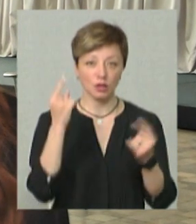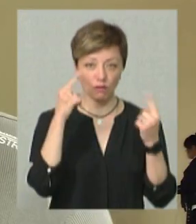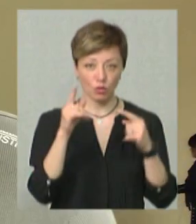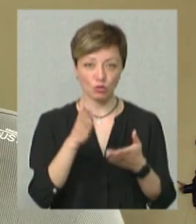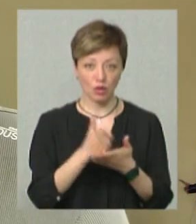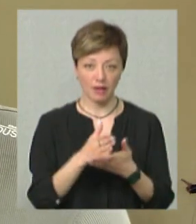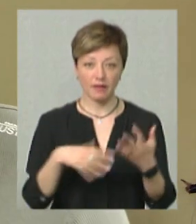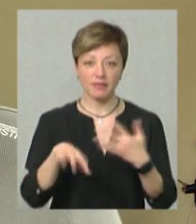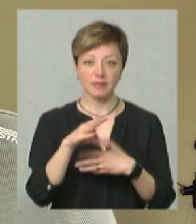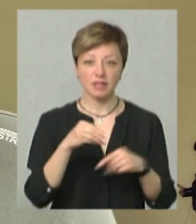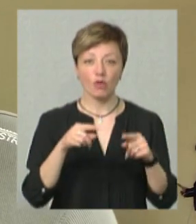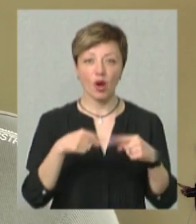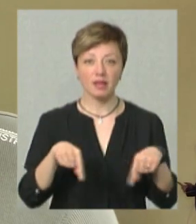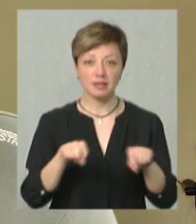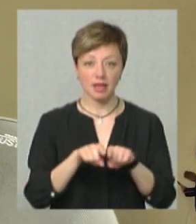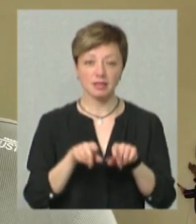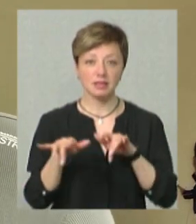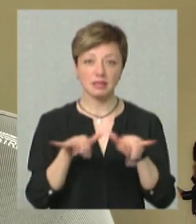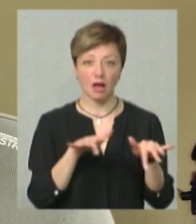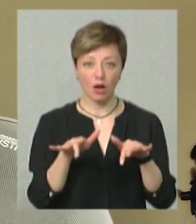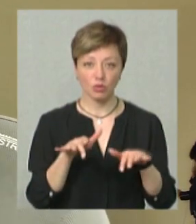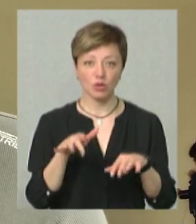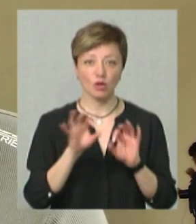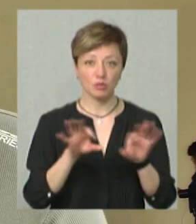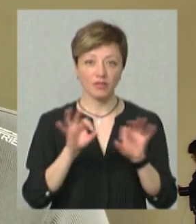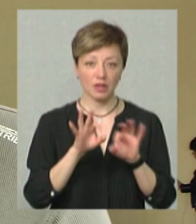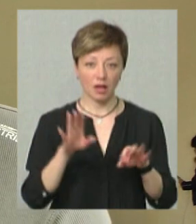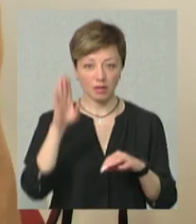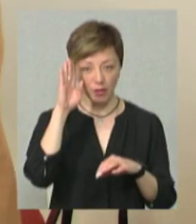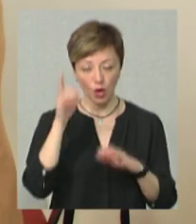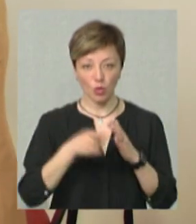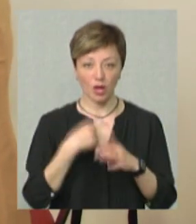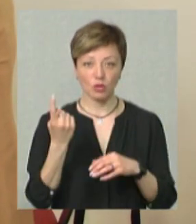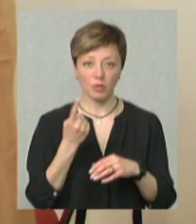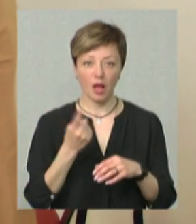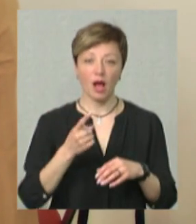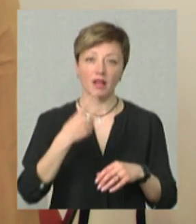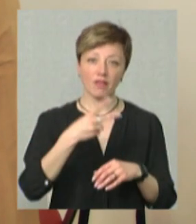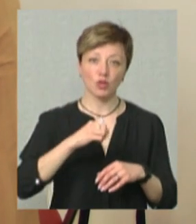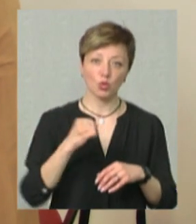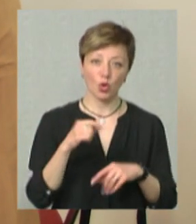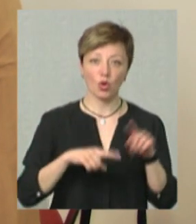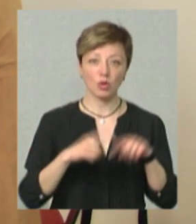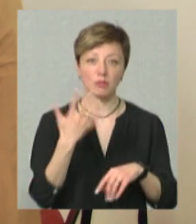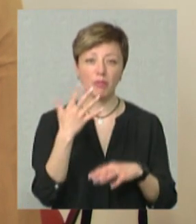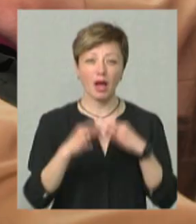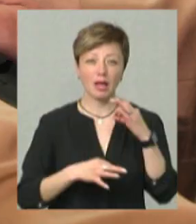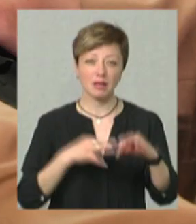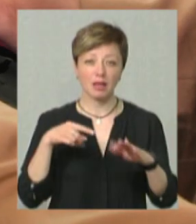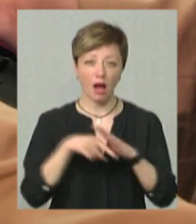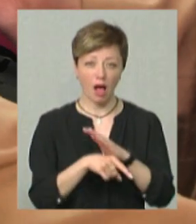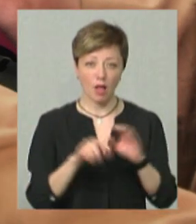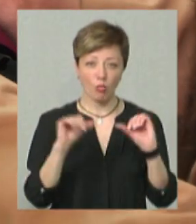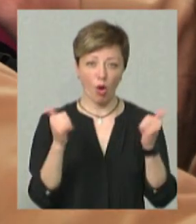творчою. Усі в організації заходи, розповідає Єгор Рибак з Донецької області. Каже, в числі 20 друзів і родичів п'ять діб вибиралися з